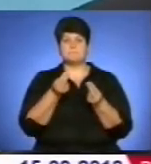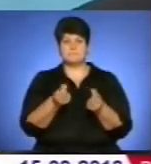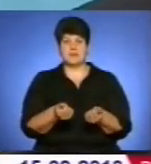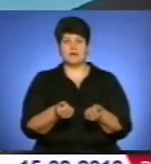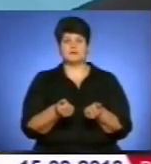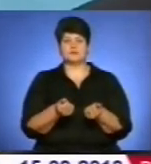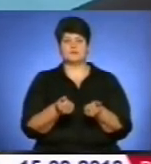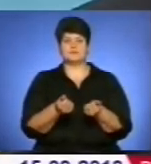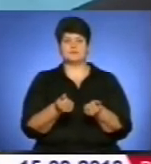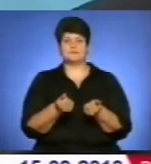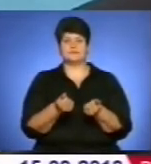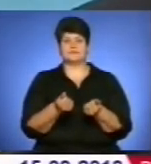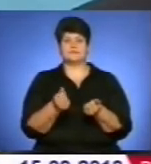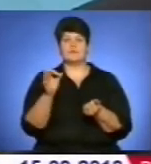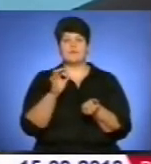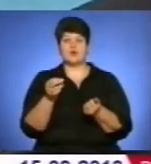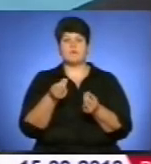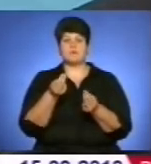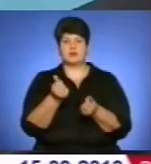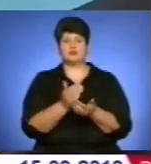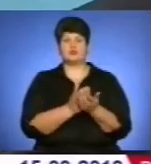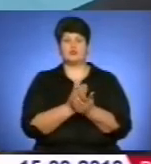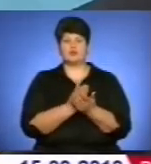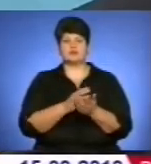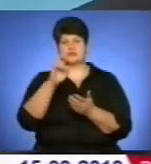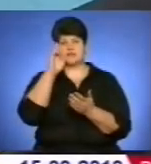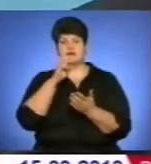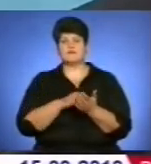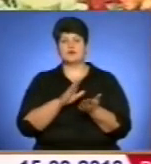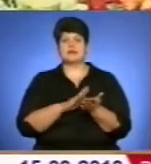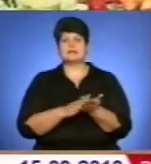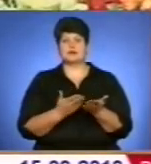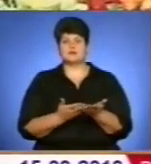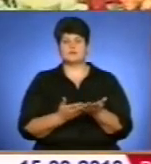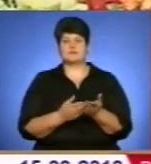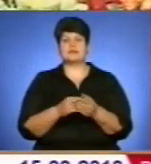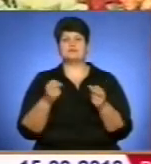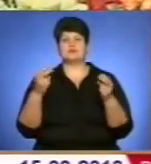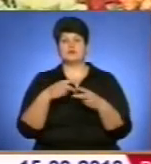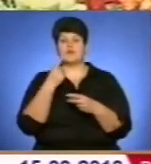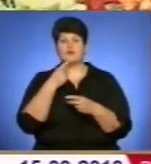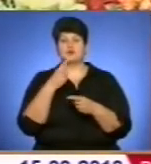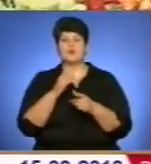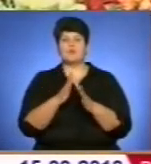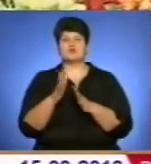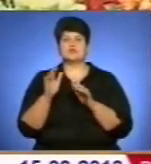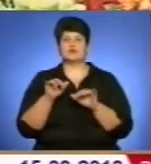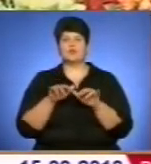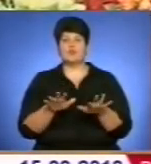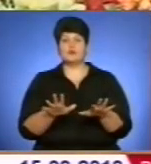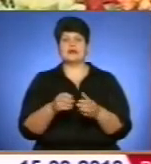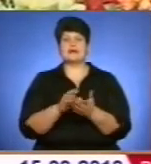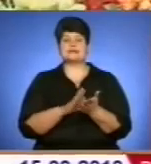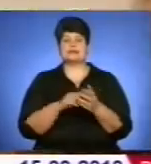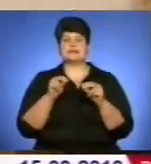так звані обмінні файли, воно, так поняття, обмінні файли більш відоміше. І четвертий – подається